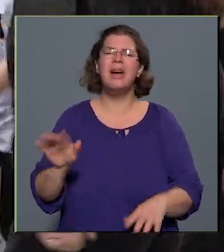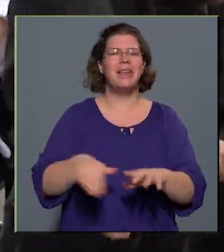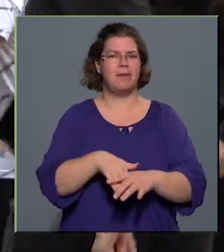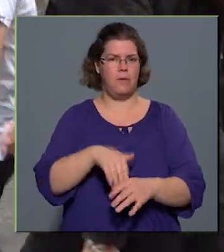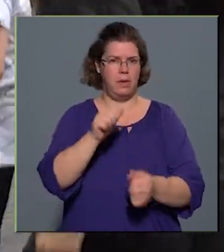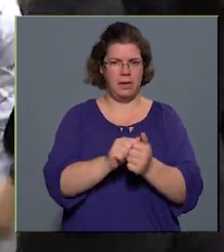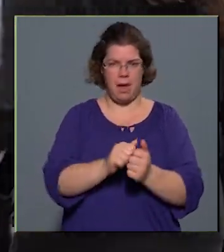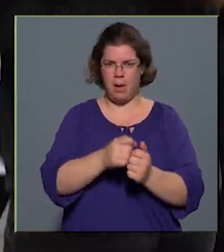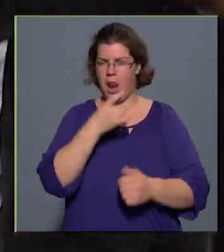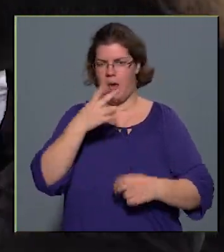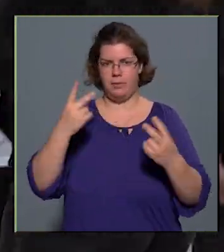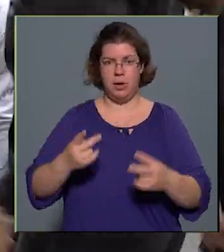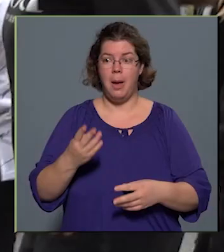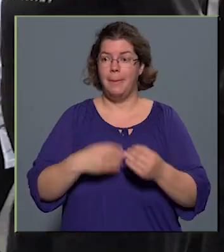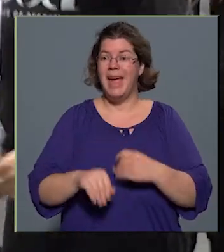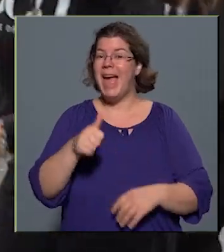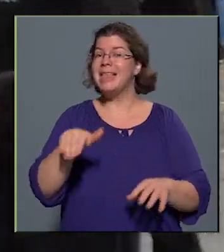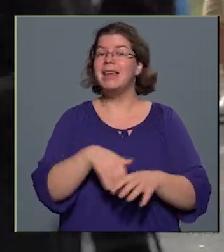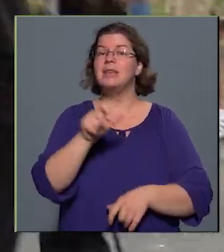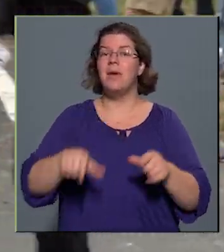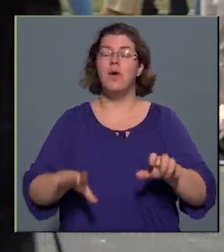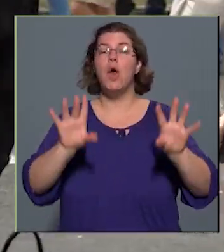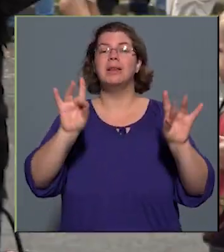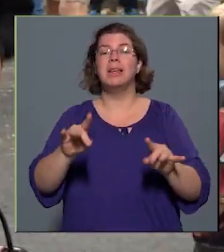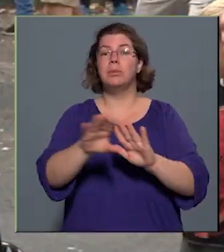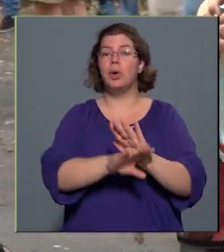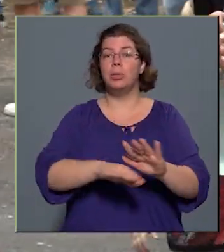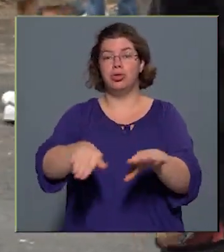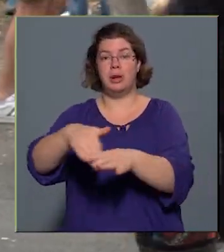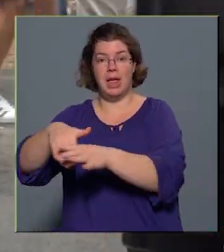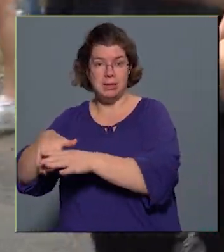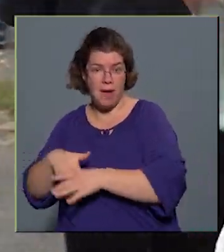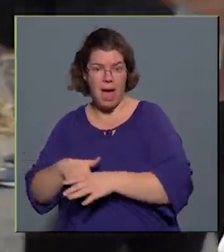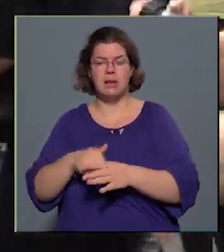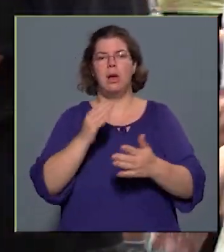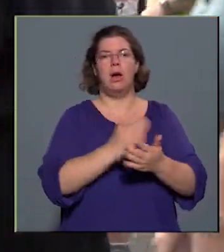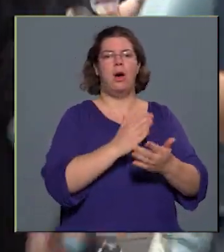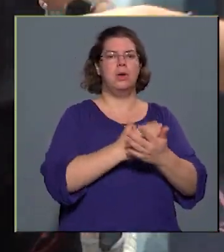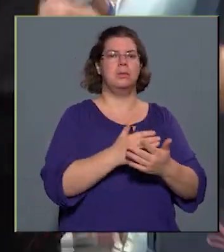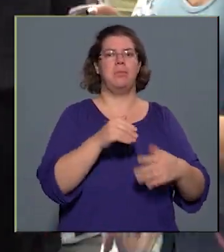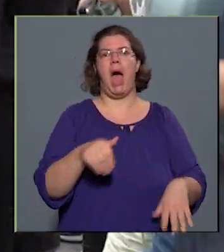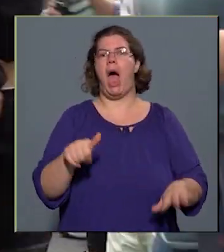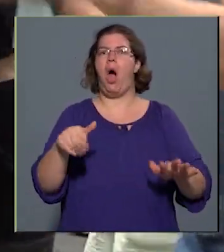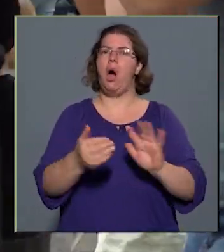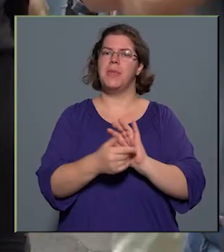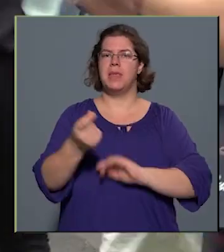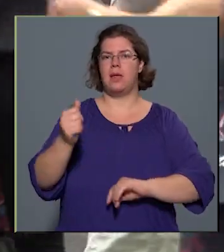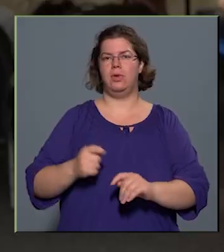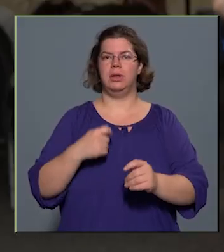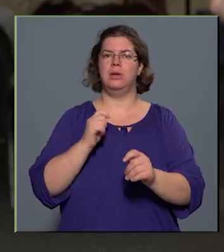legfontosabb, mert ugye egy résztvevő akár tíz programon is részt vehet, és akkor az megbelép, akkor az majd magában 6 ezer forintot ad hozzá